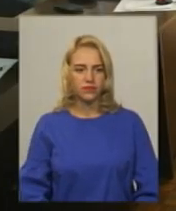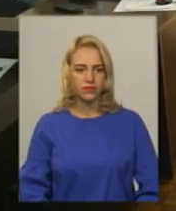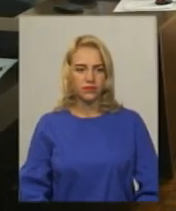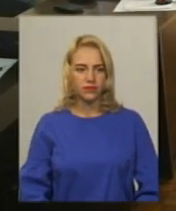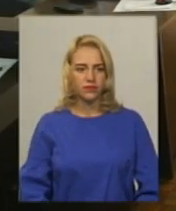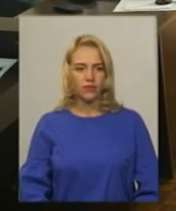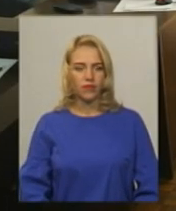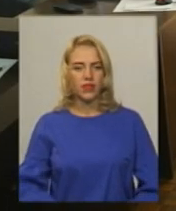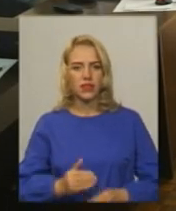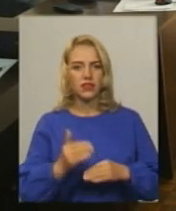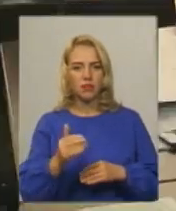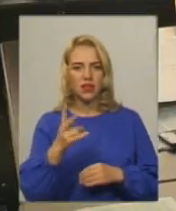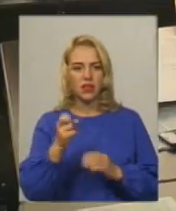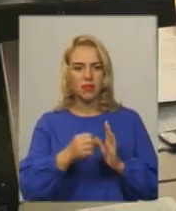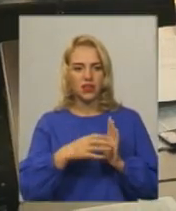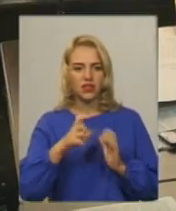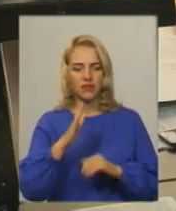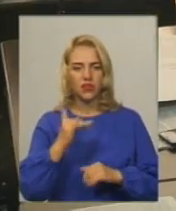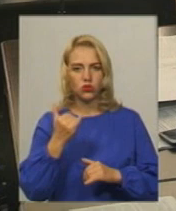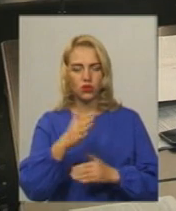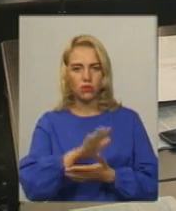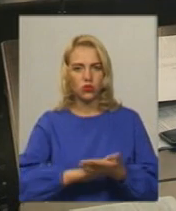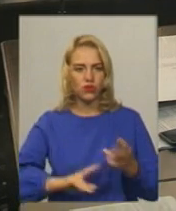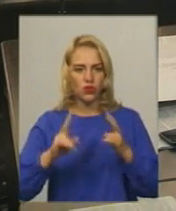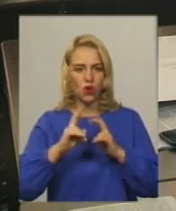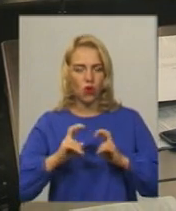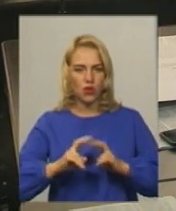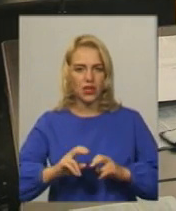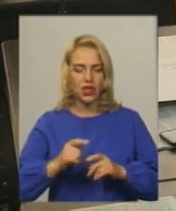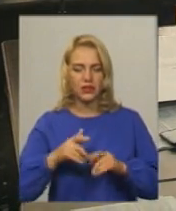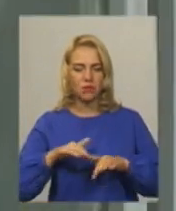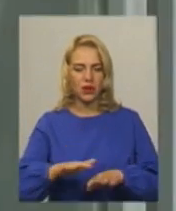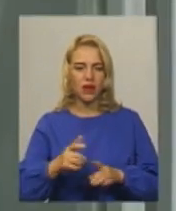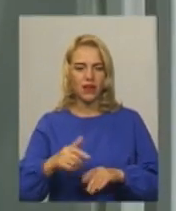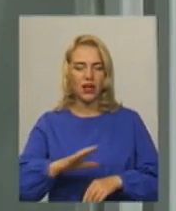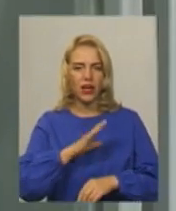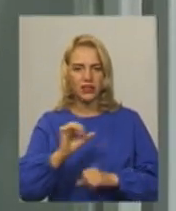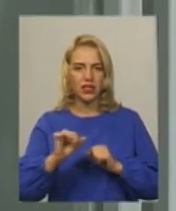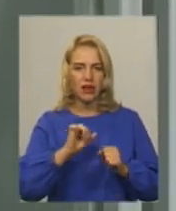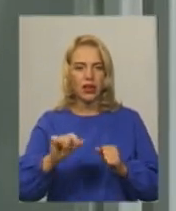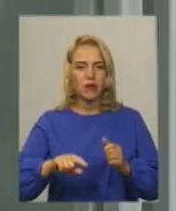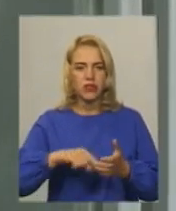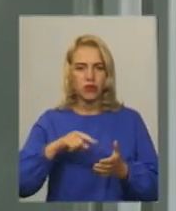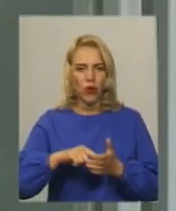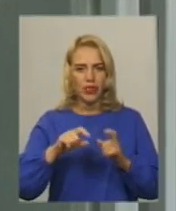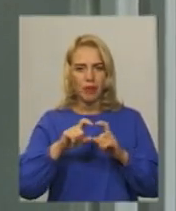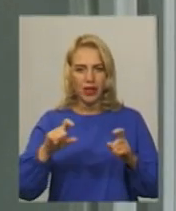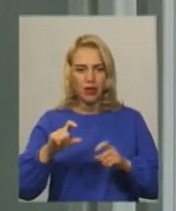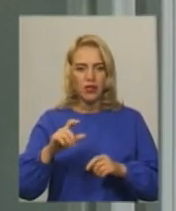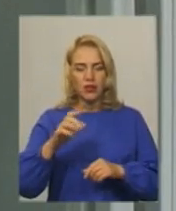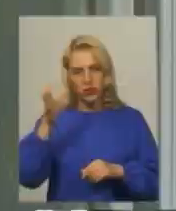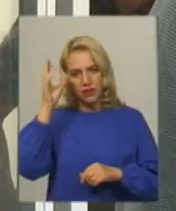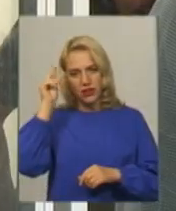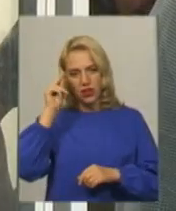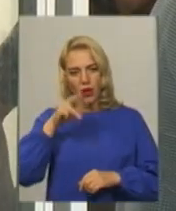Із запізнанням на 15 хвилин сьогодні продовжили розгляд справи екс-керівника Хмельницького міського департаменту освіти та науки Романа Миколаєва